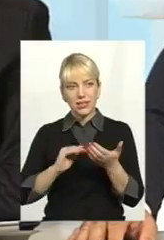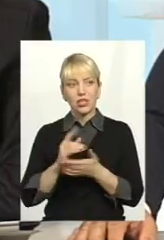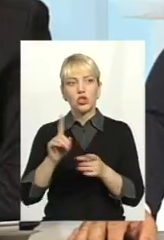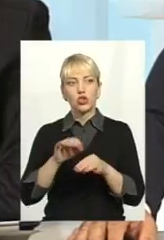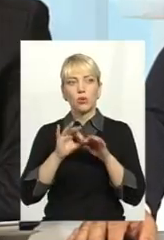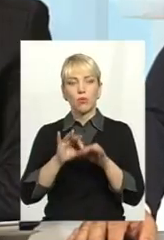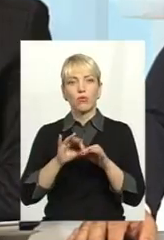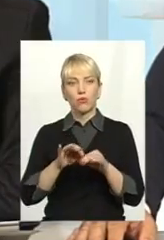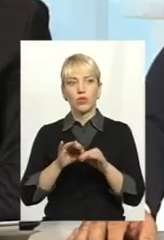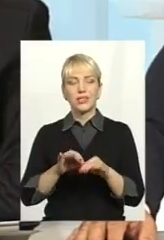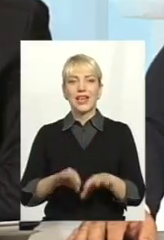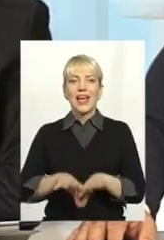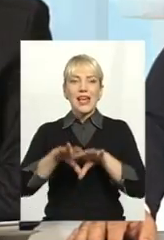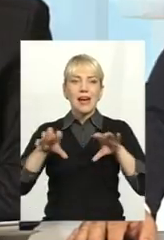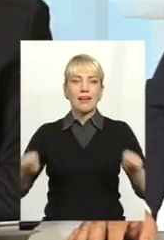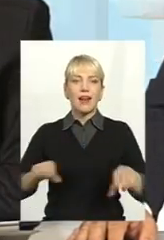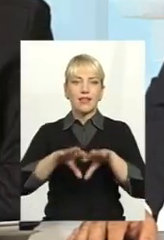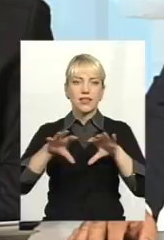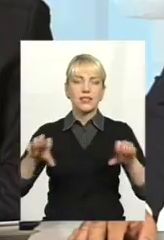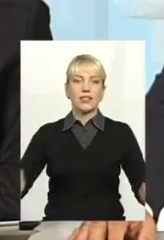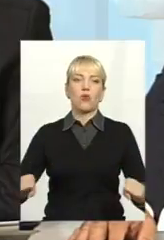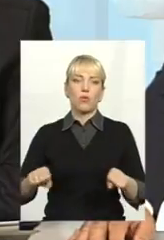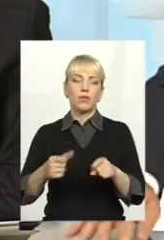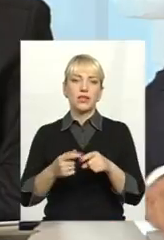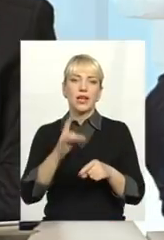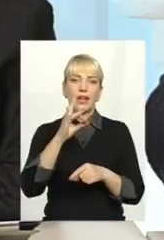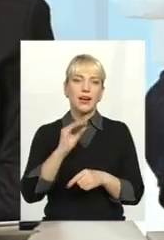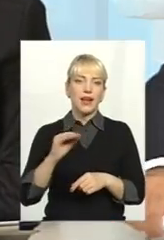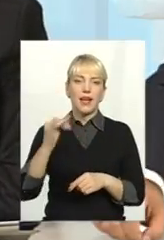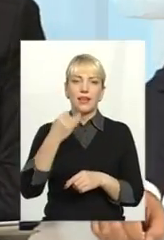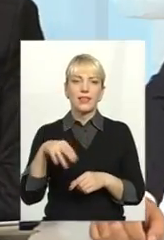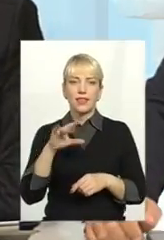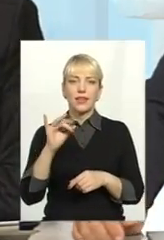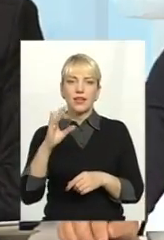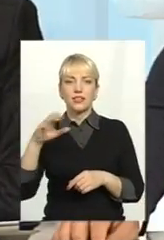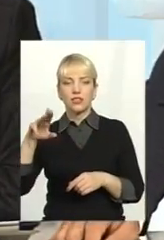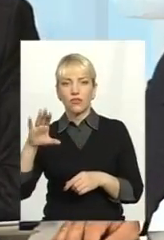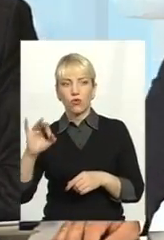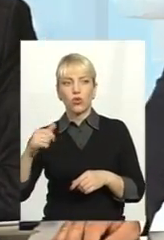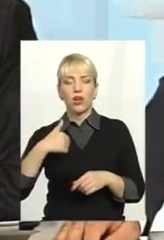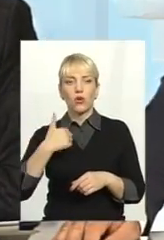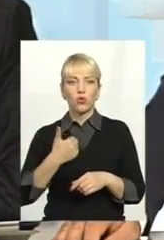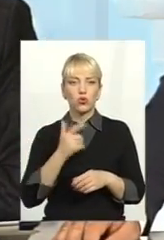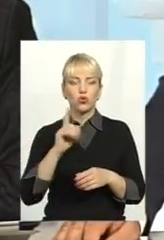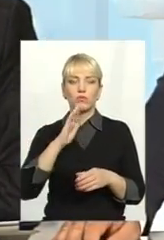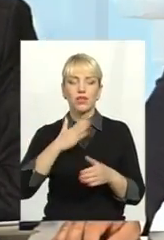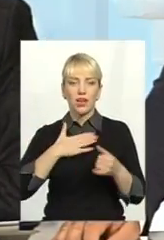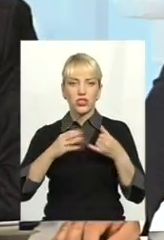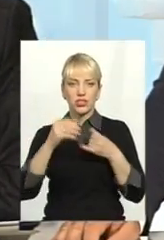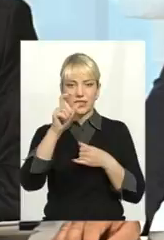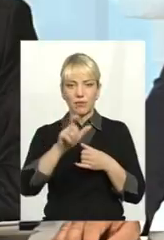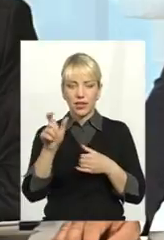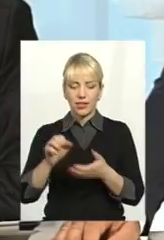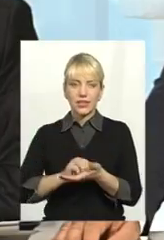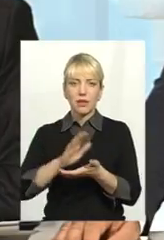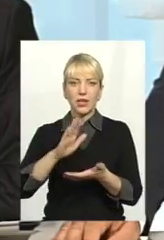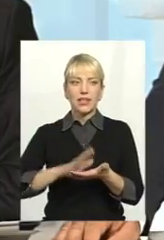рейдерські захоплення землі. І так і інше. Тому я хочу, щоб наші земляки записали телефон